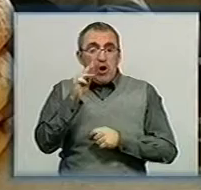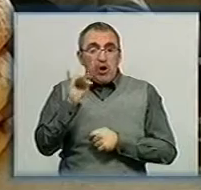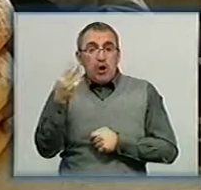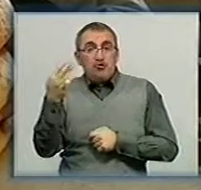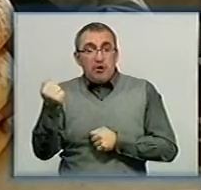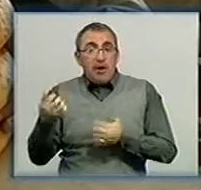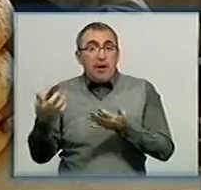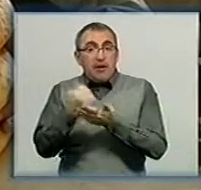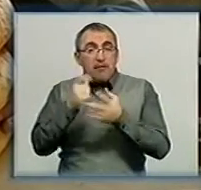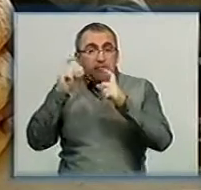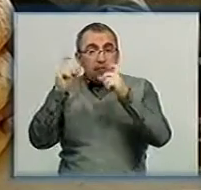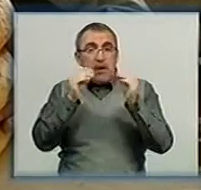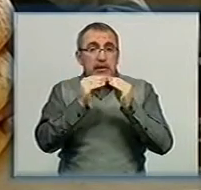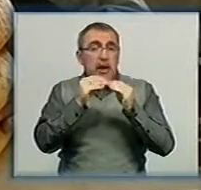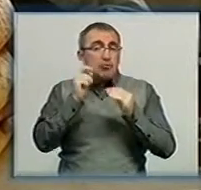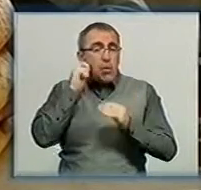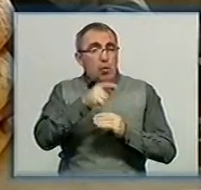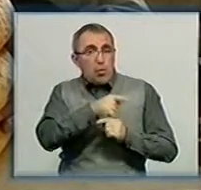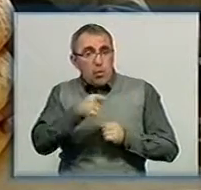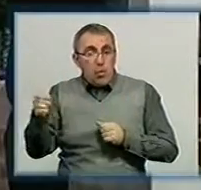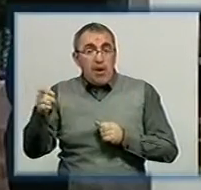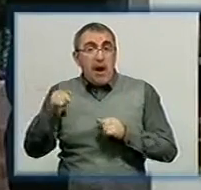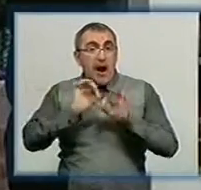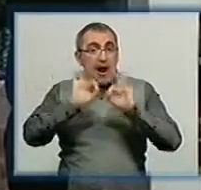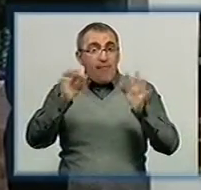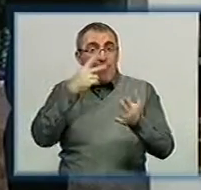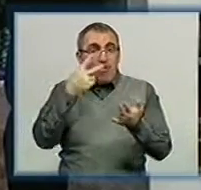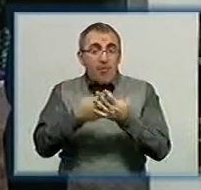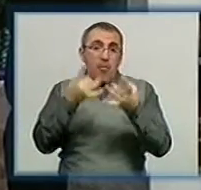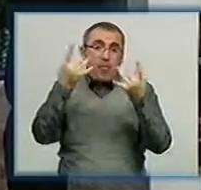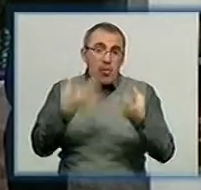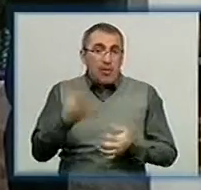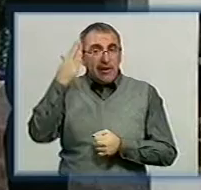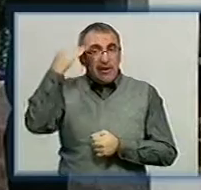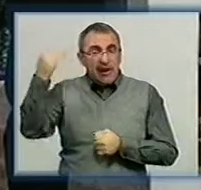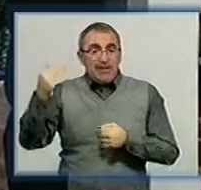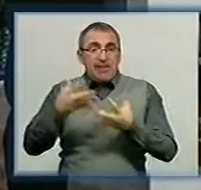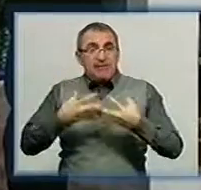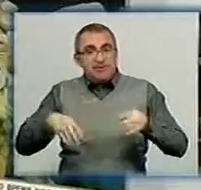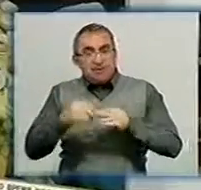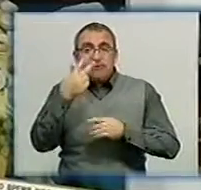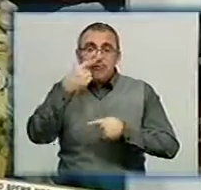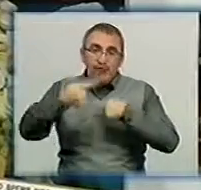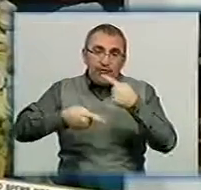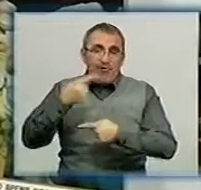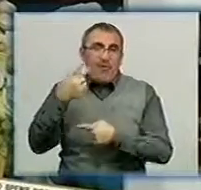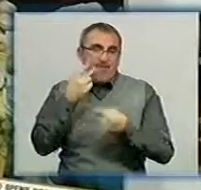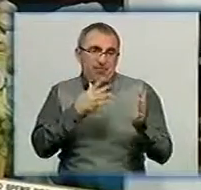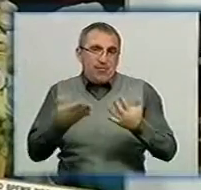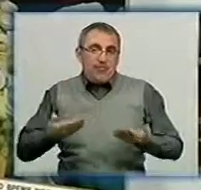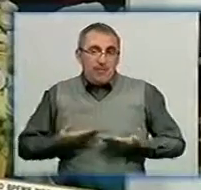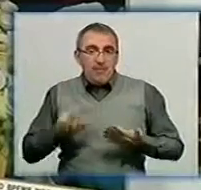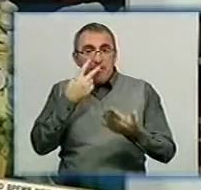який збирав світлини впродовж 10 років. У своїх роботах автор показує життя простих татарських сімей, їх звичай та повсякденність. На виставці